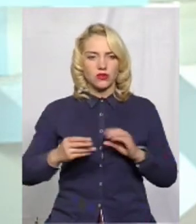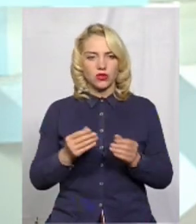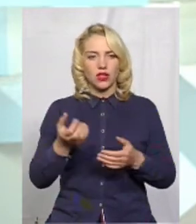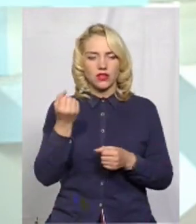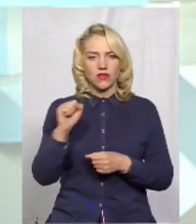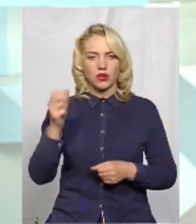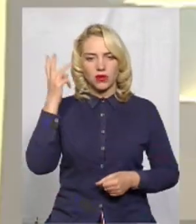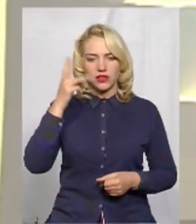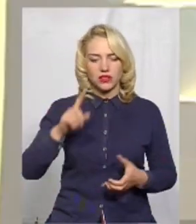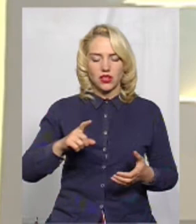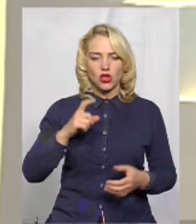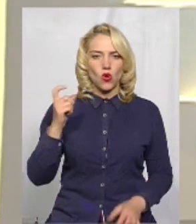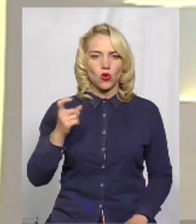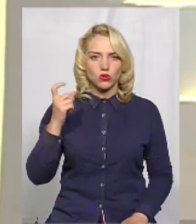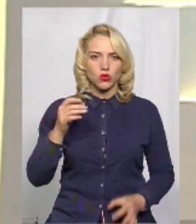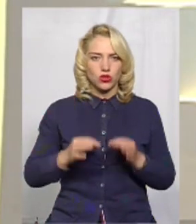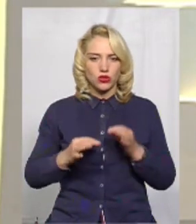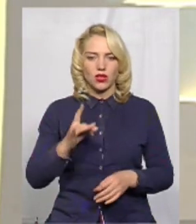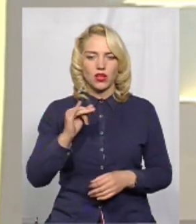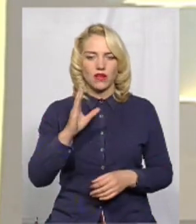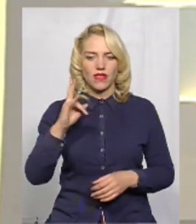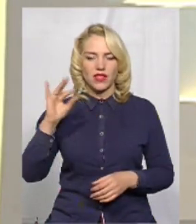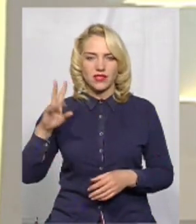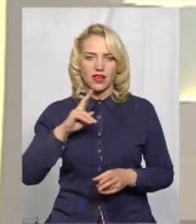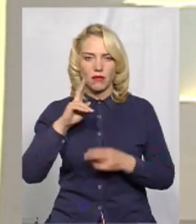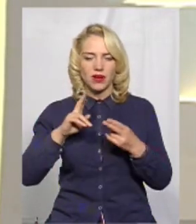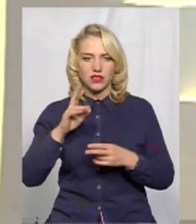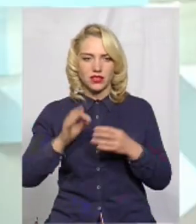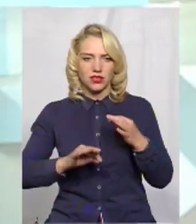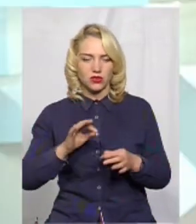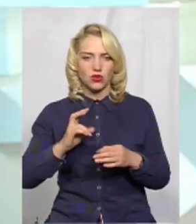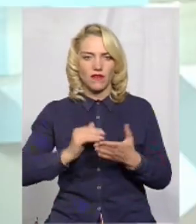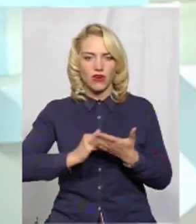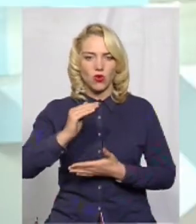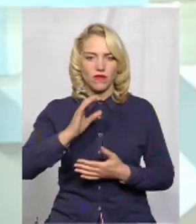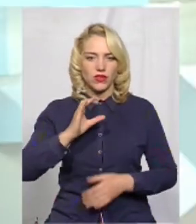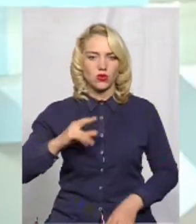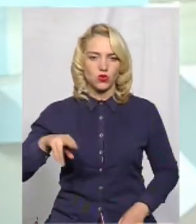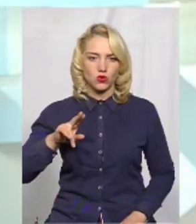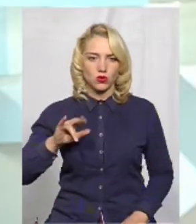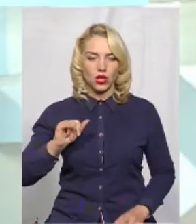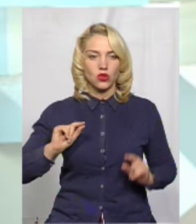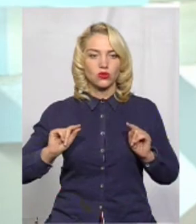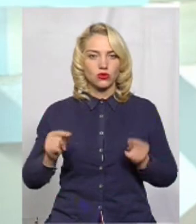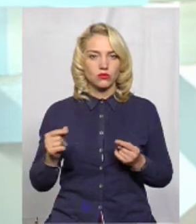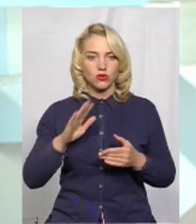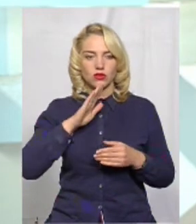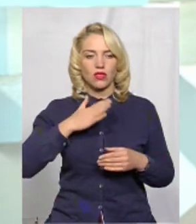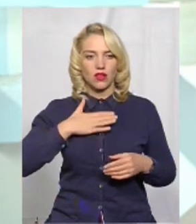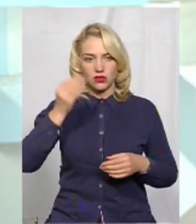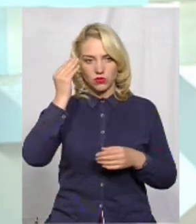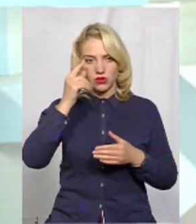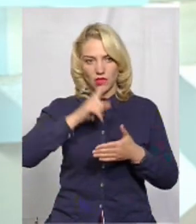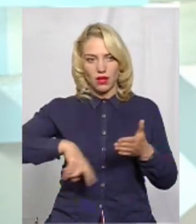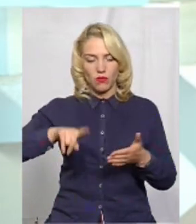і Хмельницький господарський суд, Рівенський апеляційний господарський суд, але в Верховному суді чомусь наші позиції